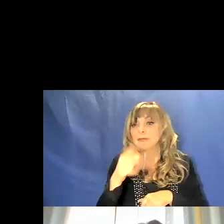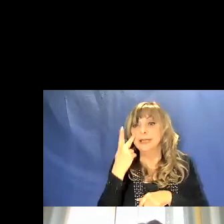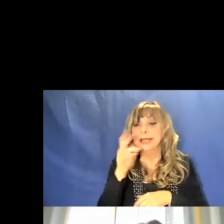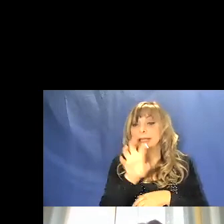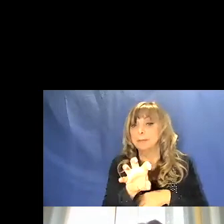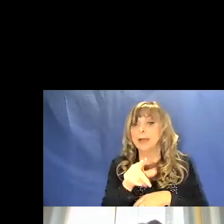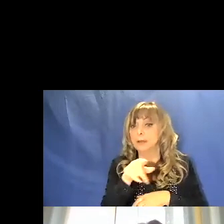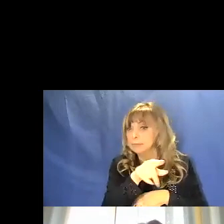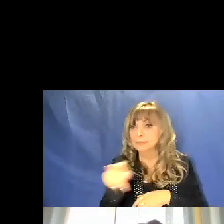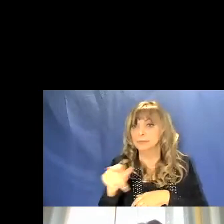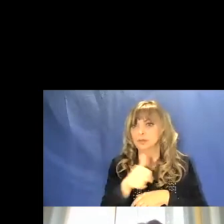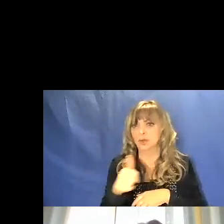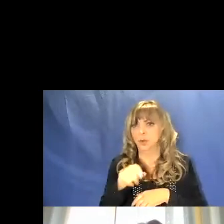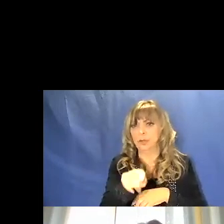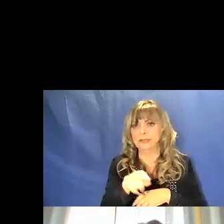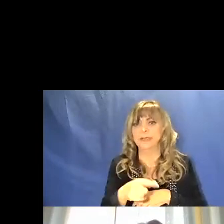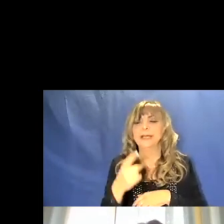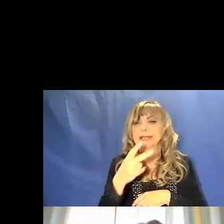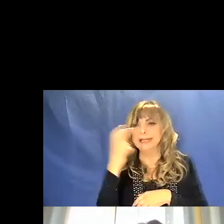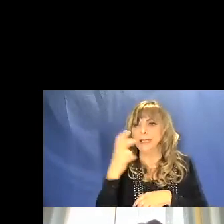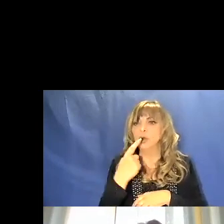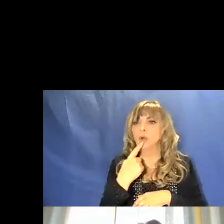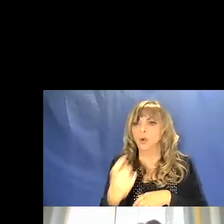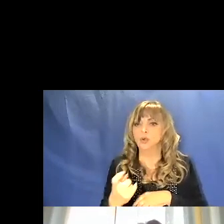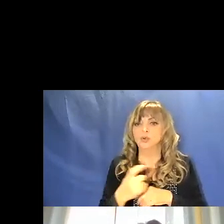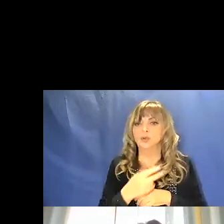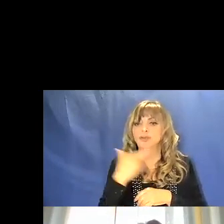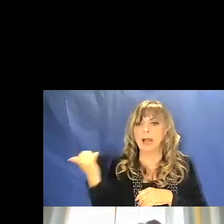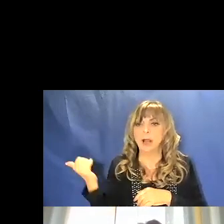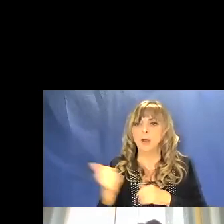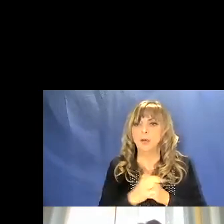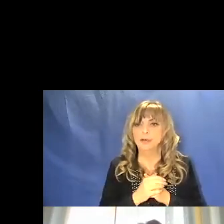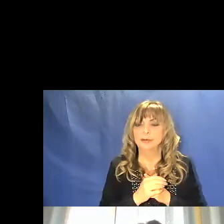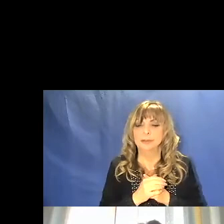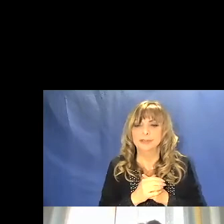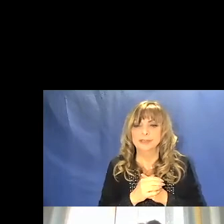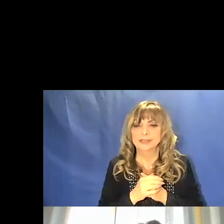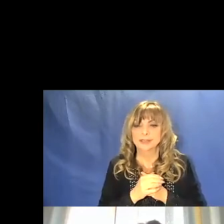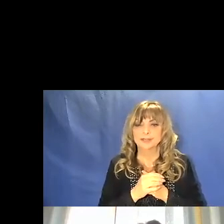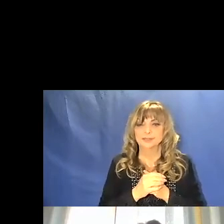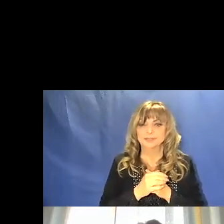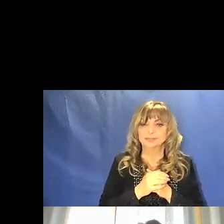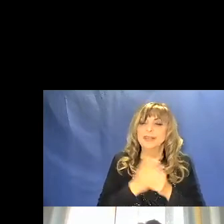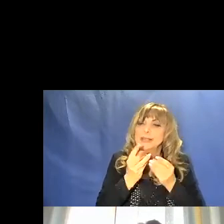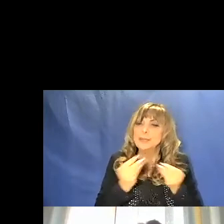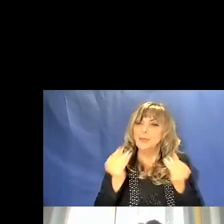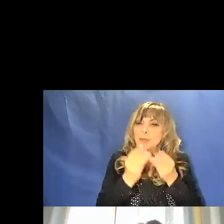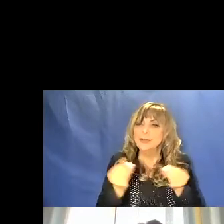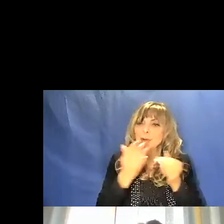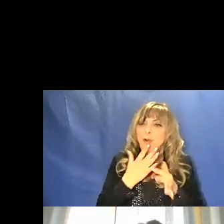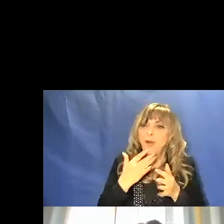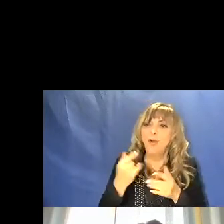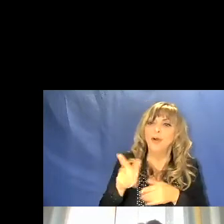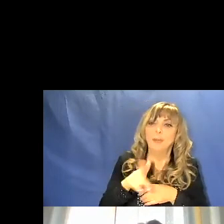nero il rosso il giallo e poi sfumature di colori